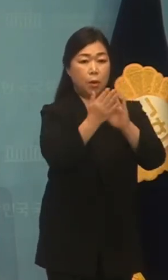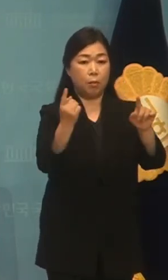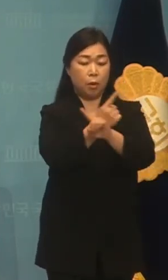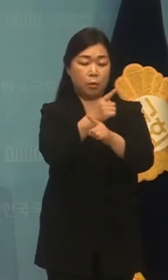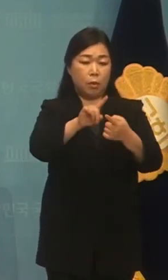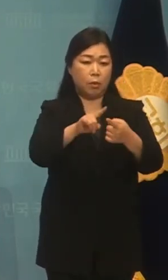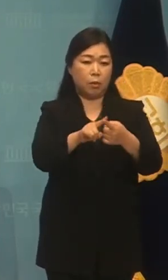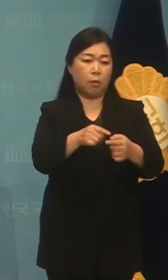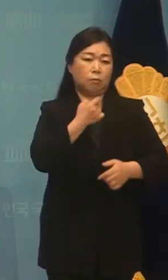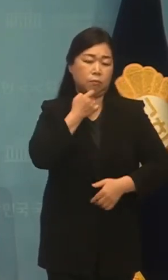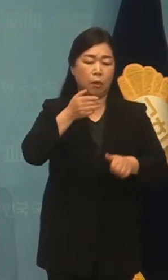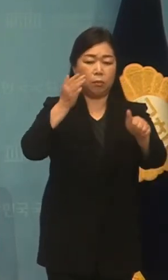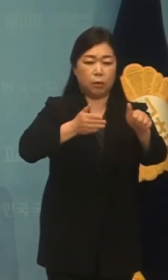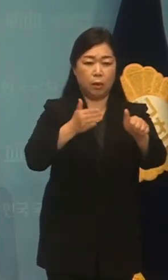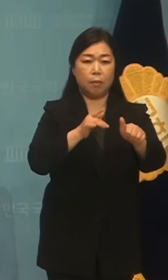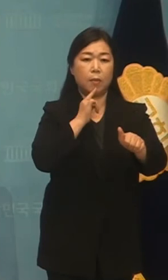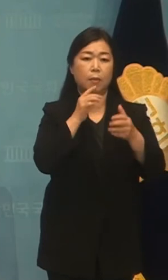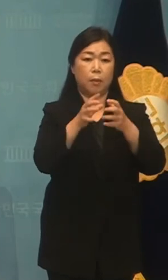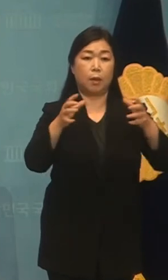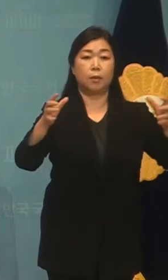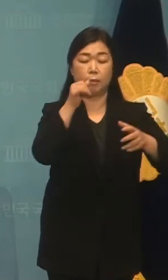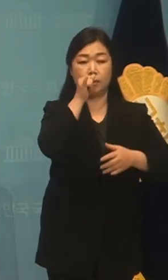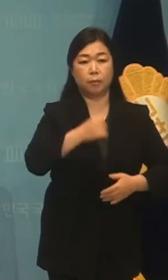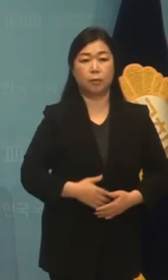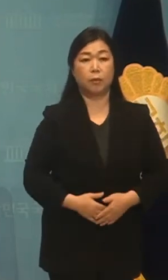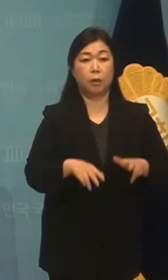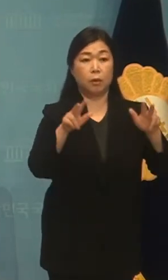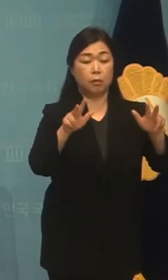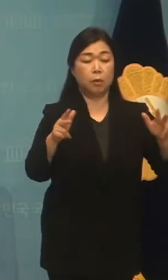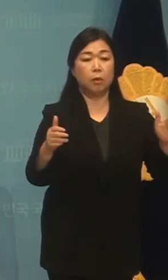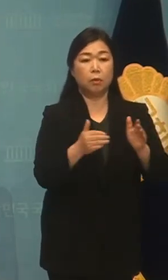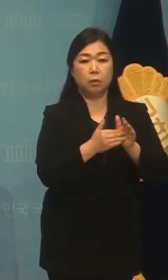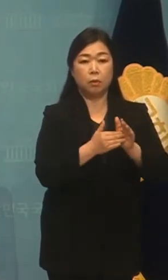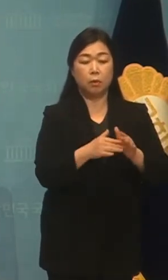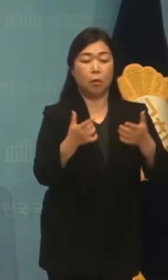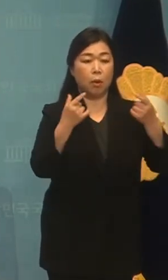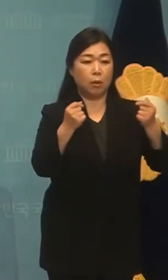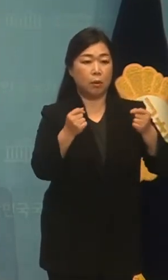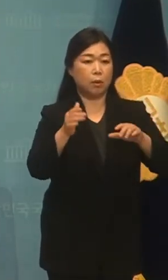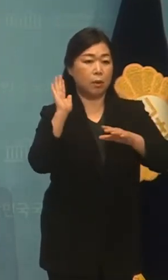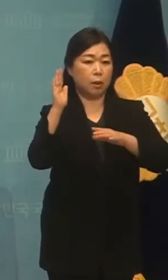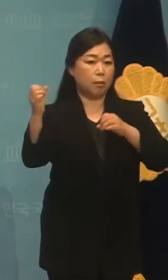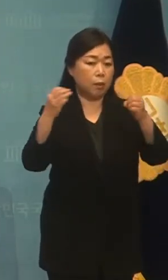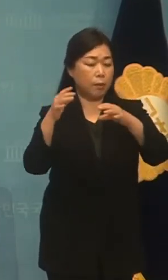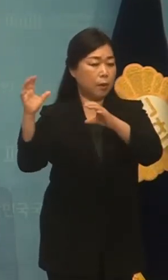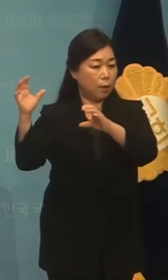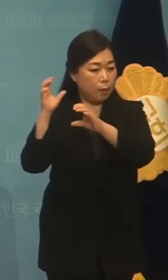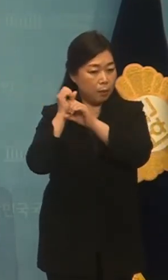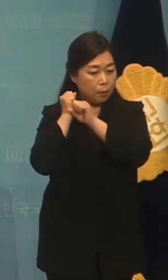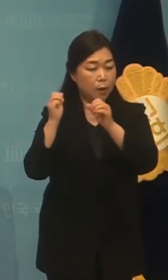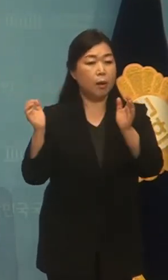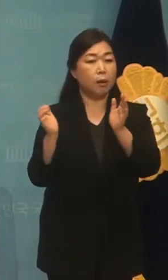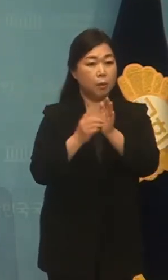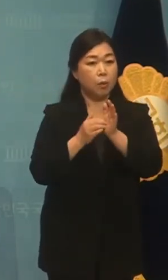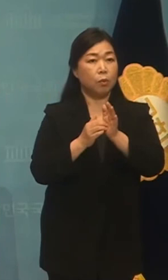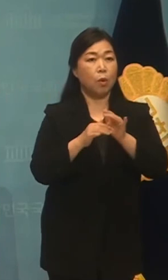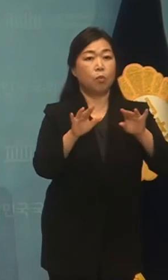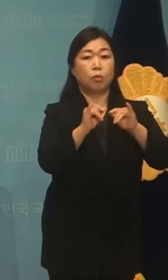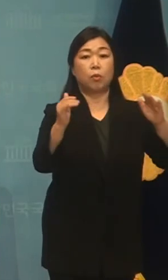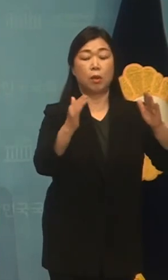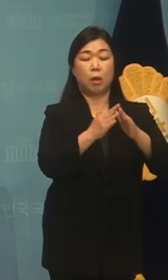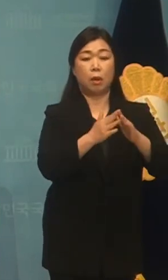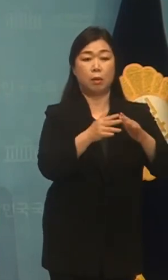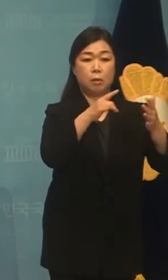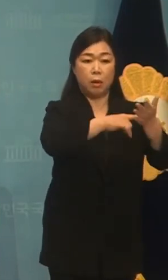요구가 빛받았습니다. 그동안 저는 이러한 목소리들을 귀 기울이면서 부동산 세세 개편